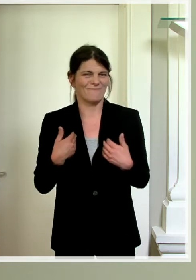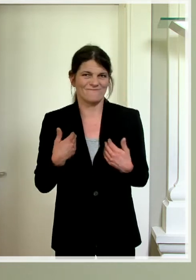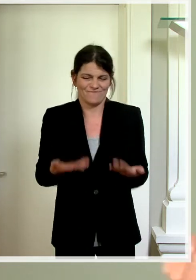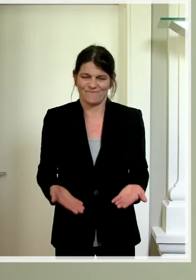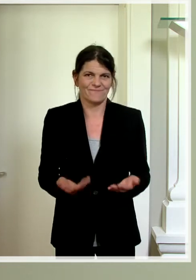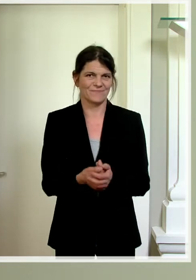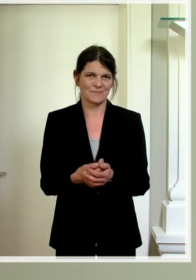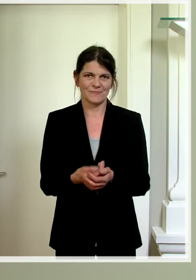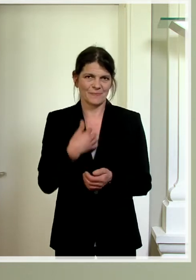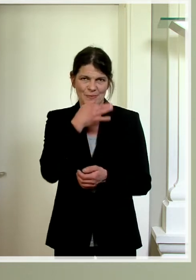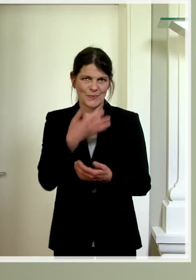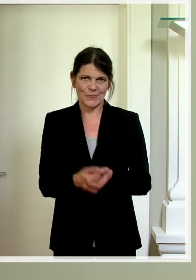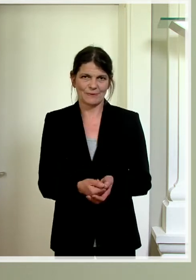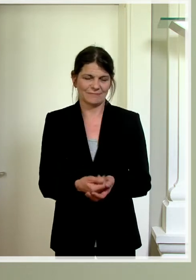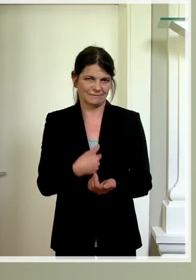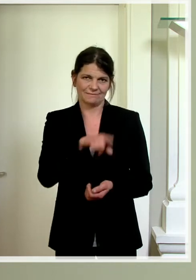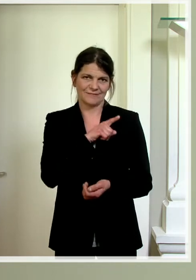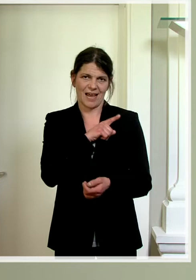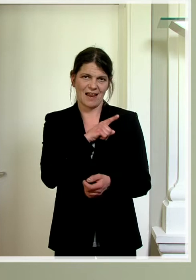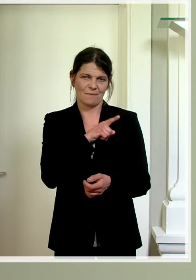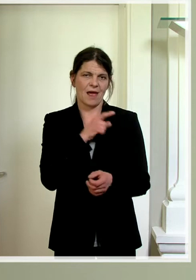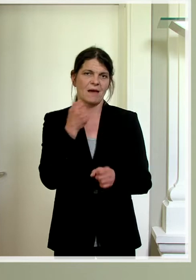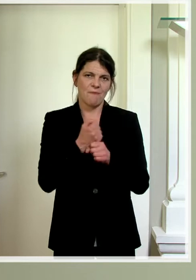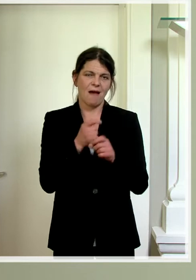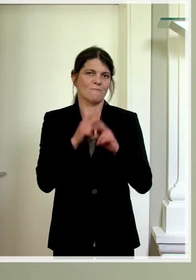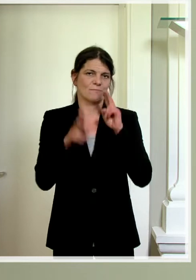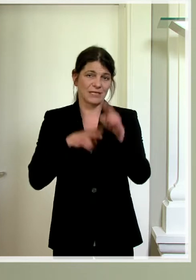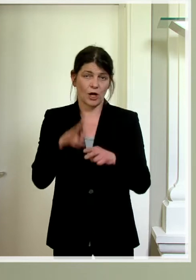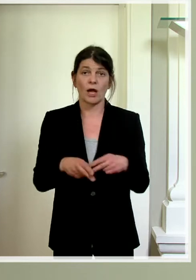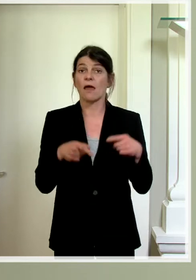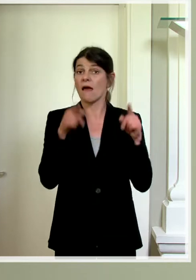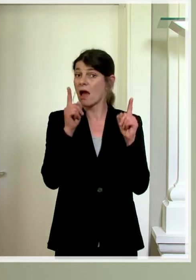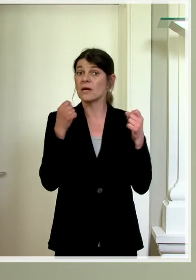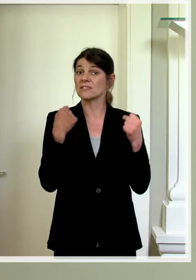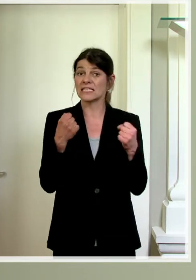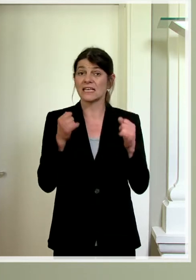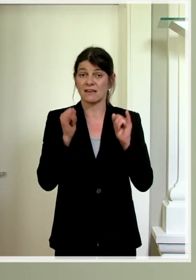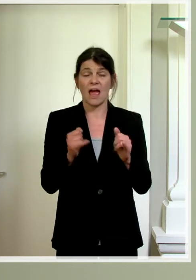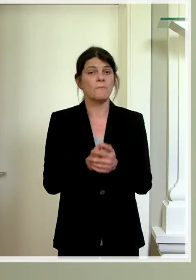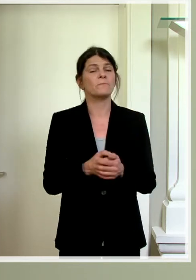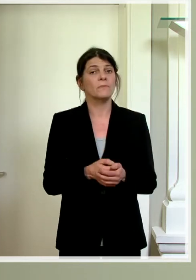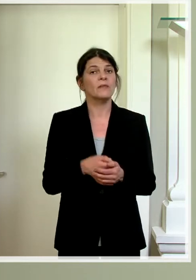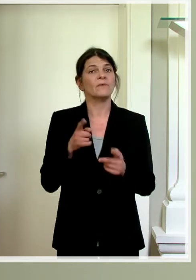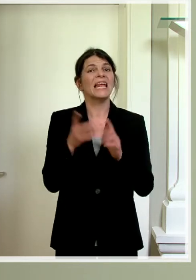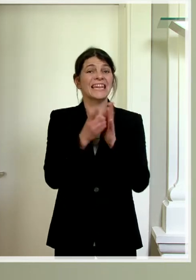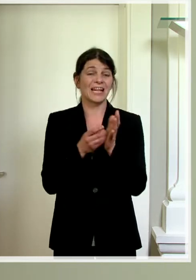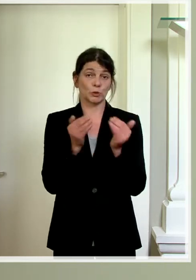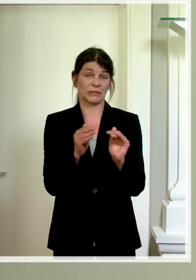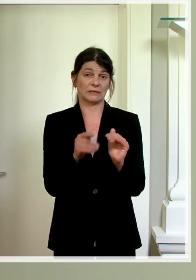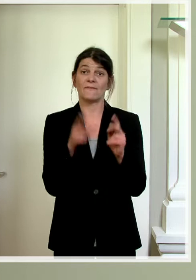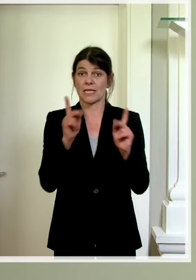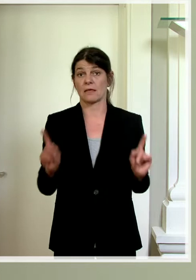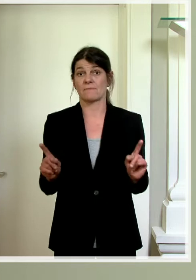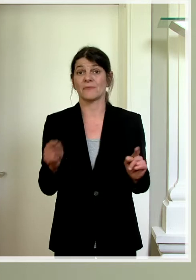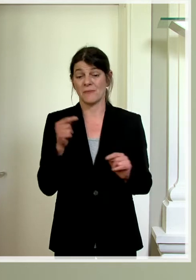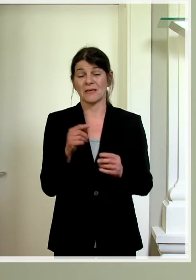die auch noch selbst zu betreuen. Was aber sichergestellt sein muss, ist der Datenschutz. Und